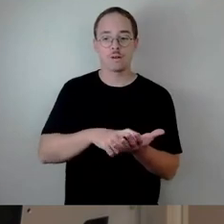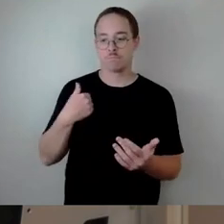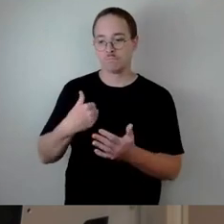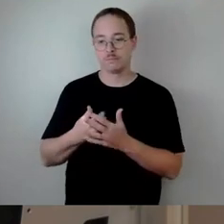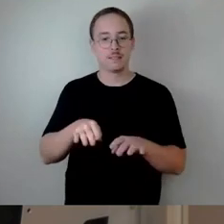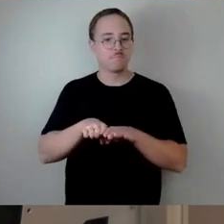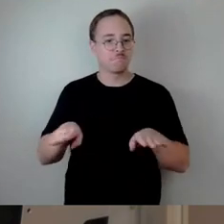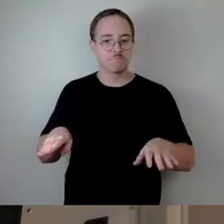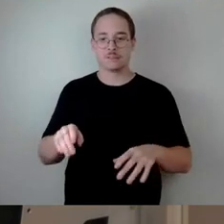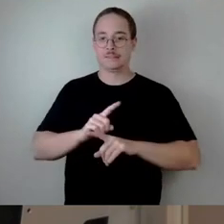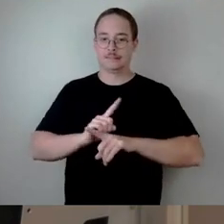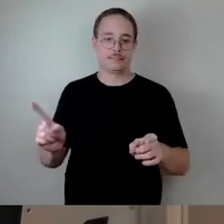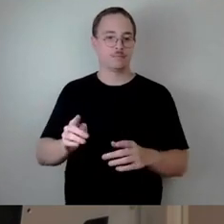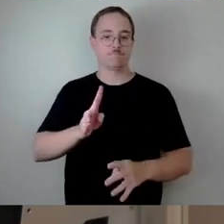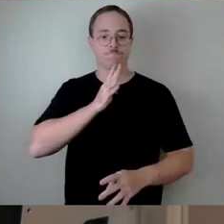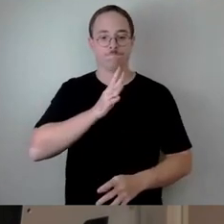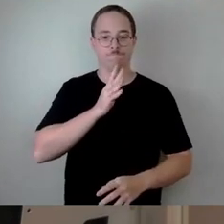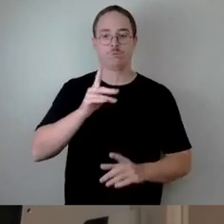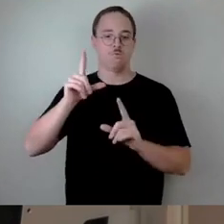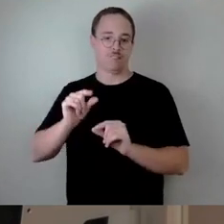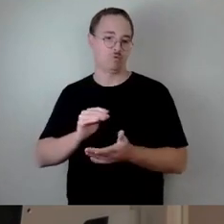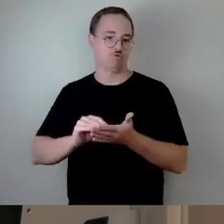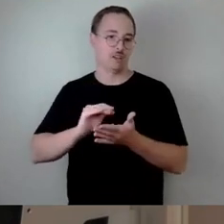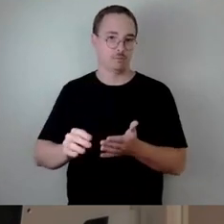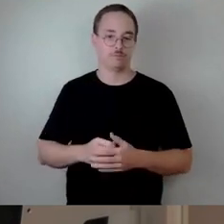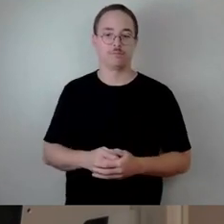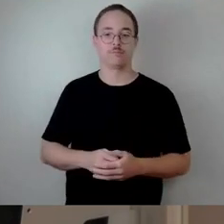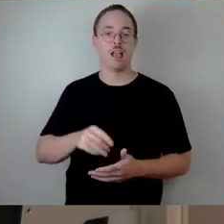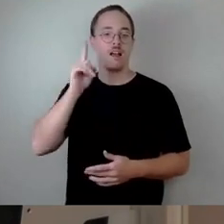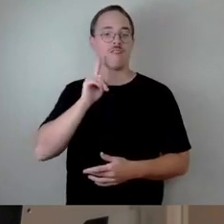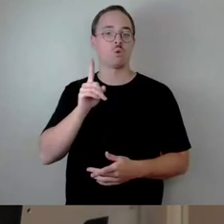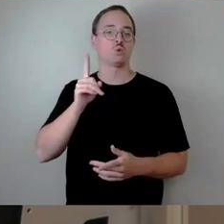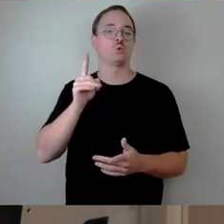und geschrieben worden, Frau Dr. Kaufen hat es kurz erwähnt.